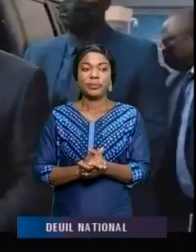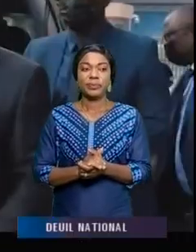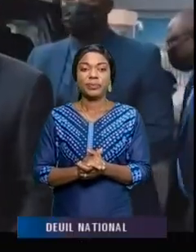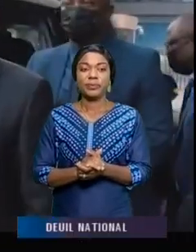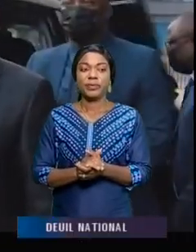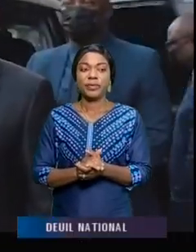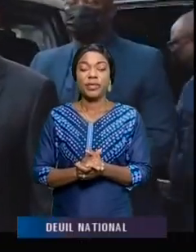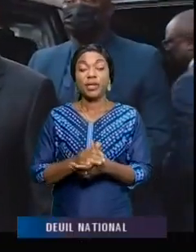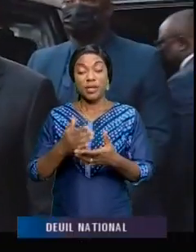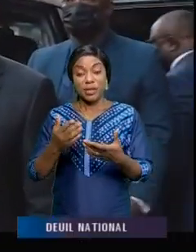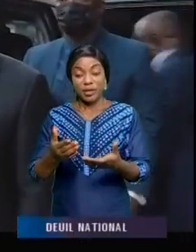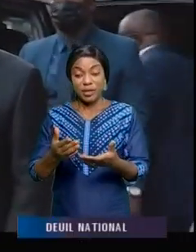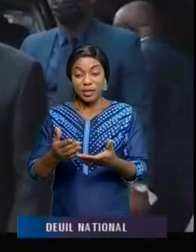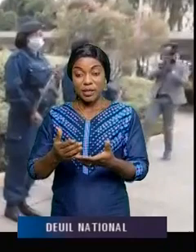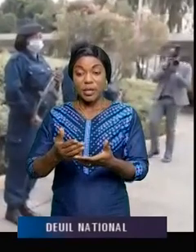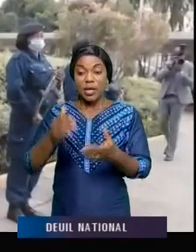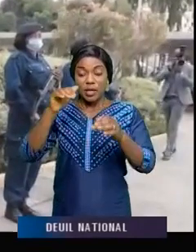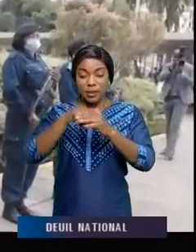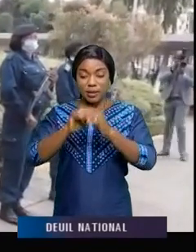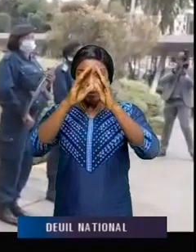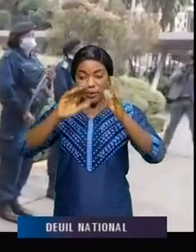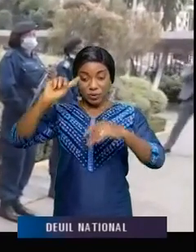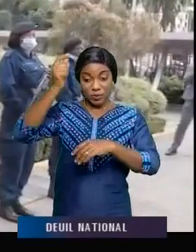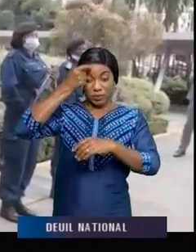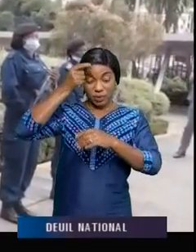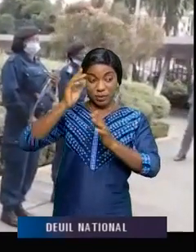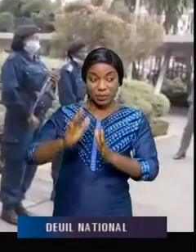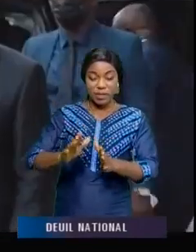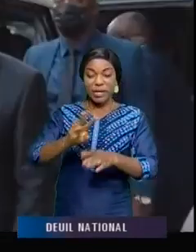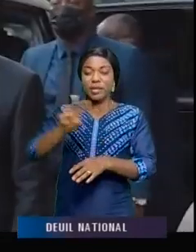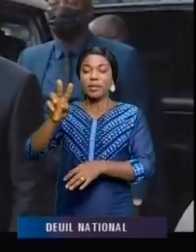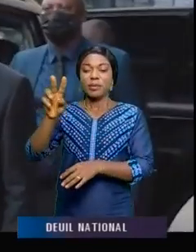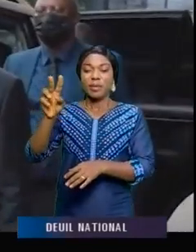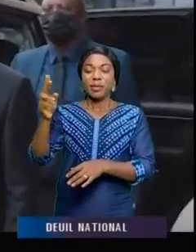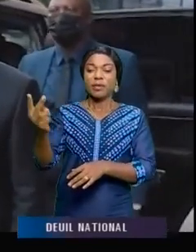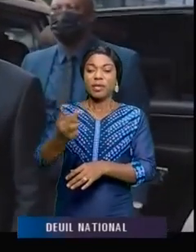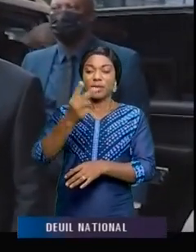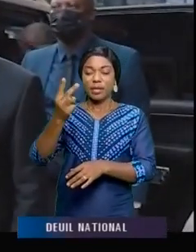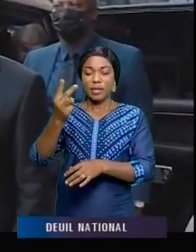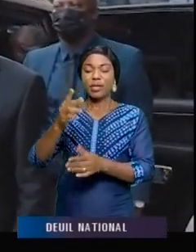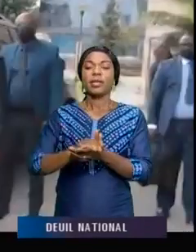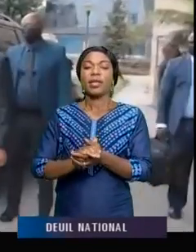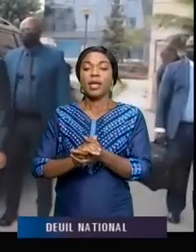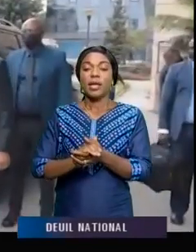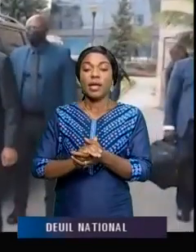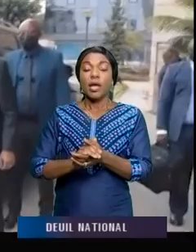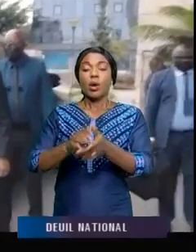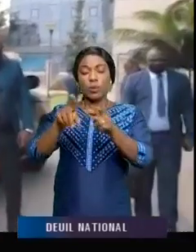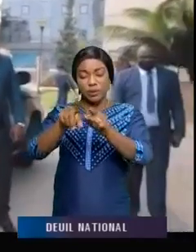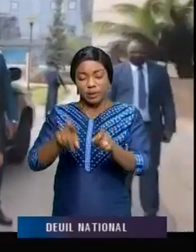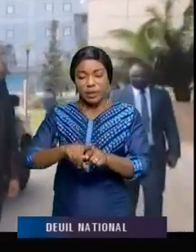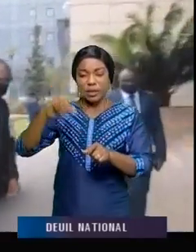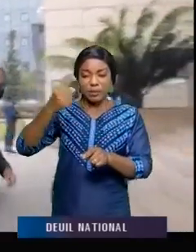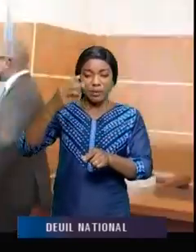Ballet diplomatique à l'hôtel du gouvernement, c'est jeudi 25 mars 2021. Le Premier ministre Jean-Michel Samalou Kondé-Keng